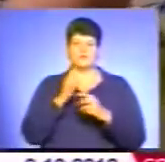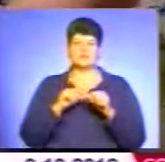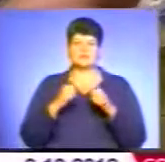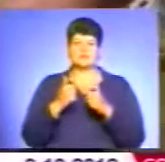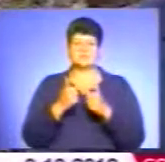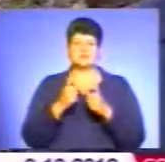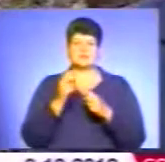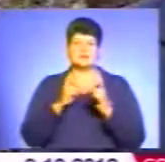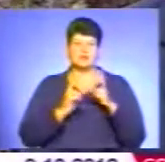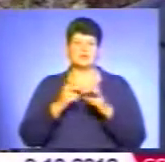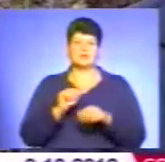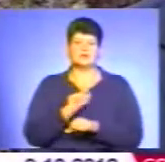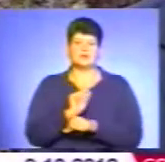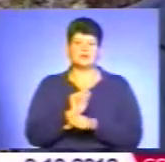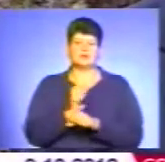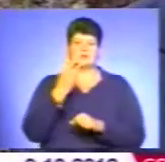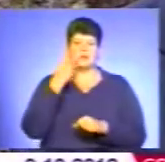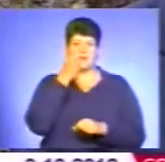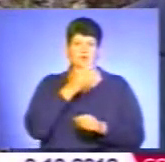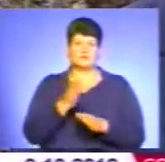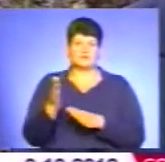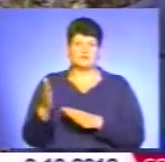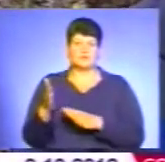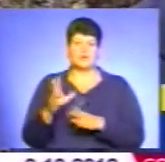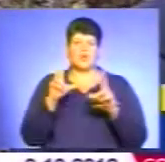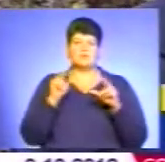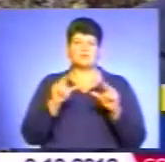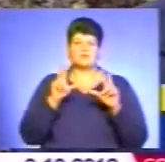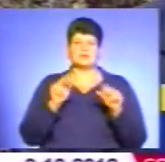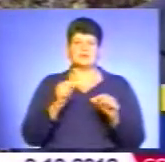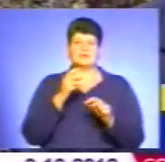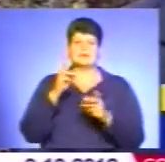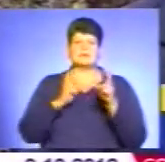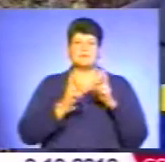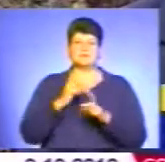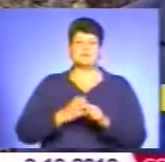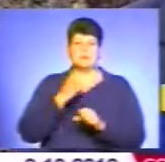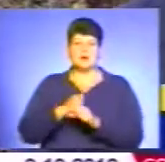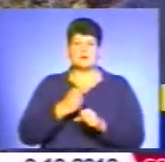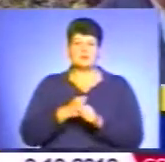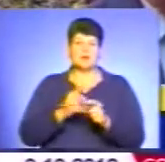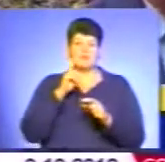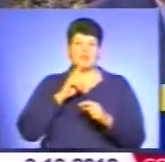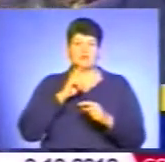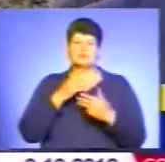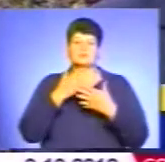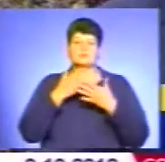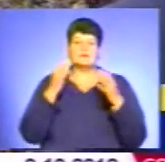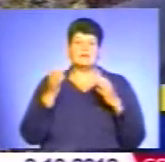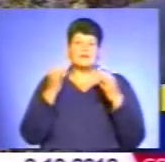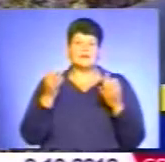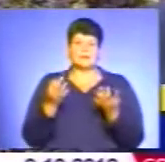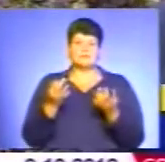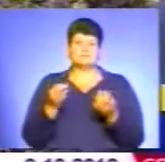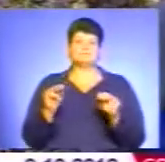поспіль. Вони обіцяють нам, що завод запрацює, вони вже і в цьому році обіцяли, але поки що ніяких там реальних